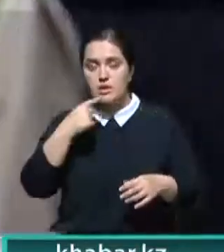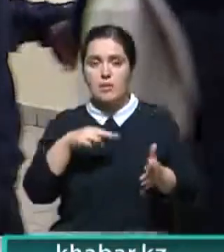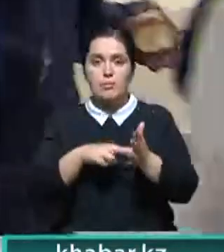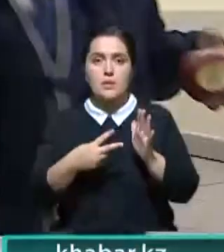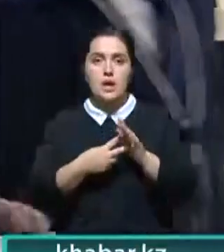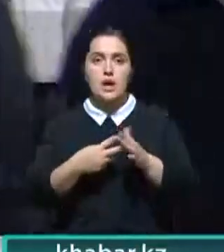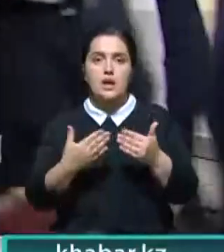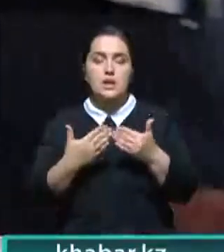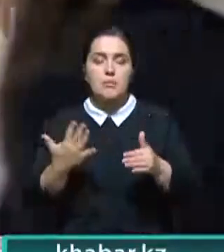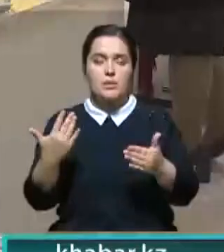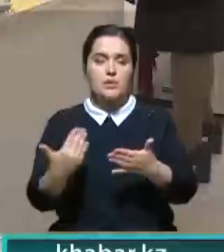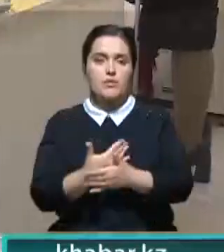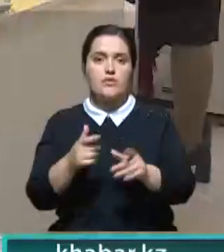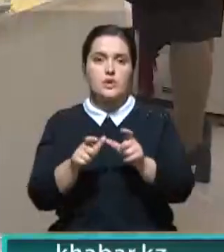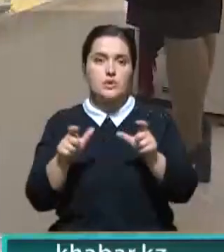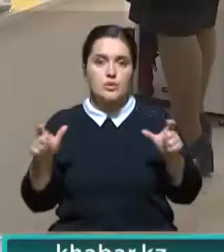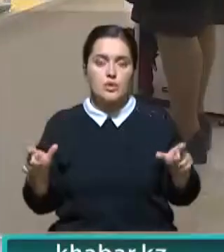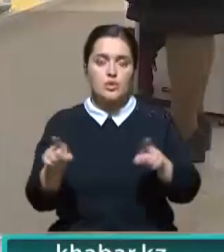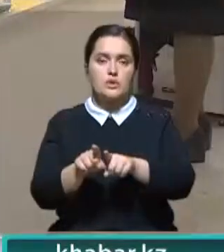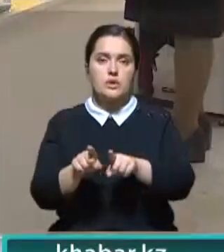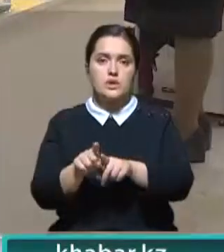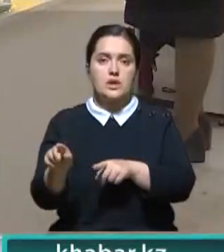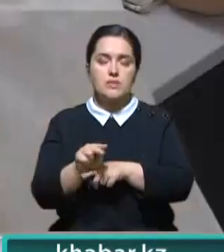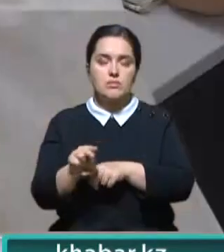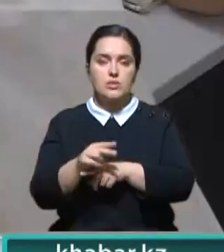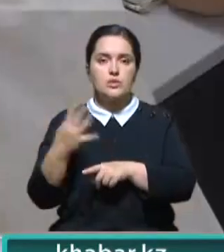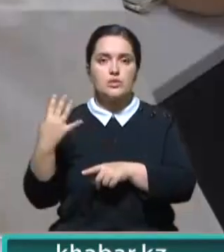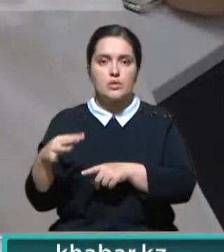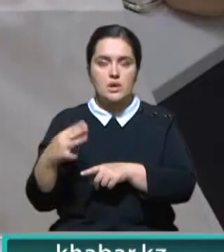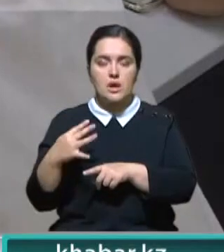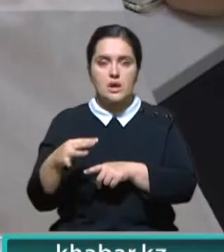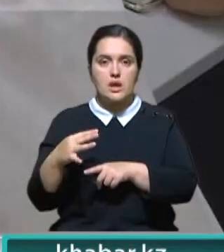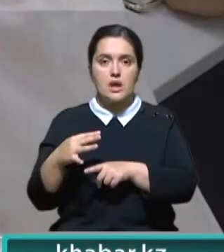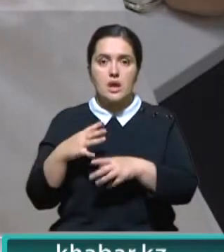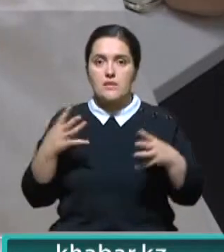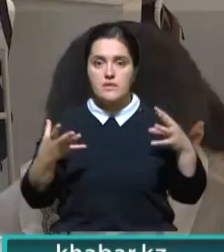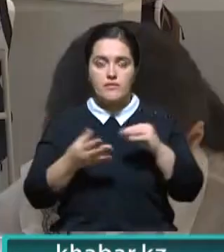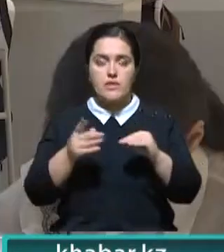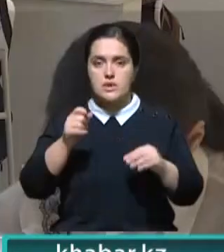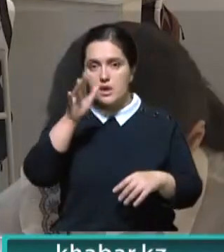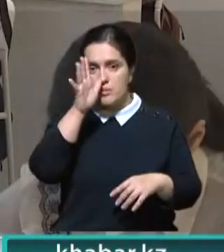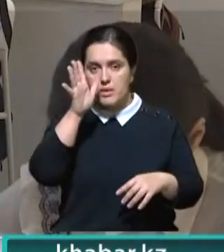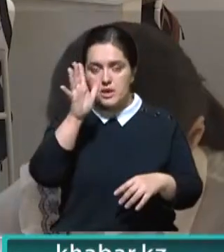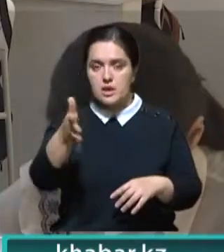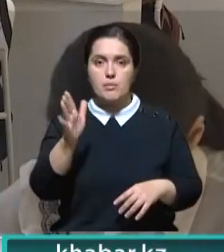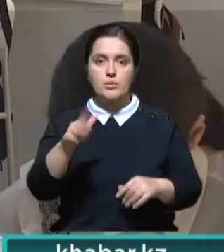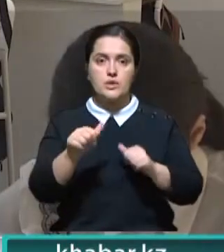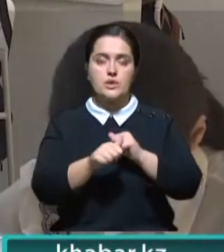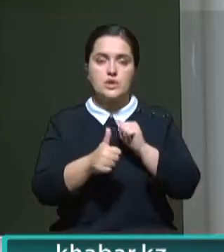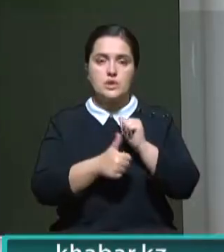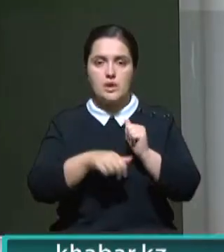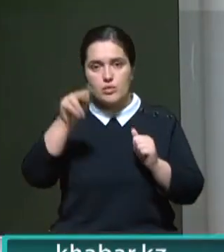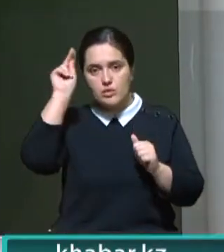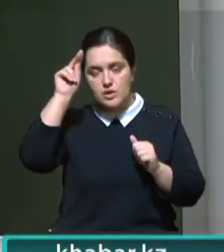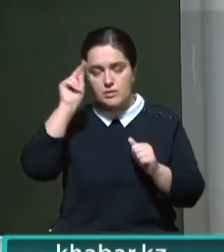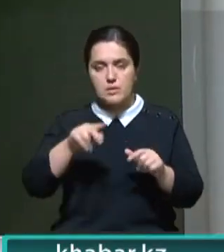открыть 5 новых школ. Также отремонтировать 40 объектов образования. Всего за 5 лет в регионе возведут 16 учебных